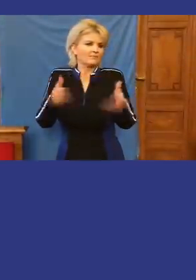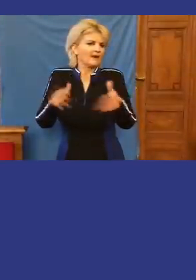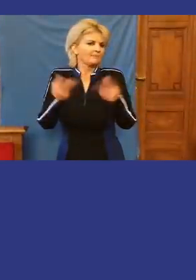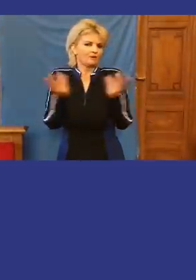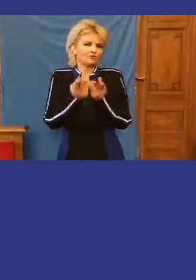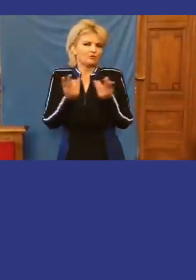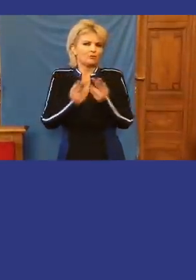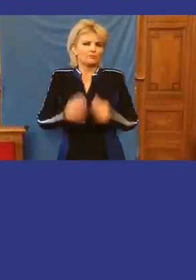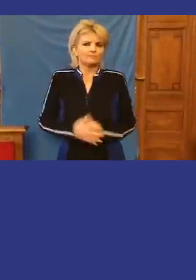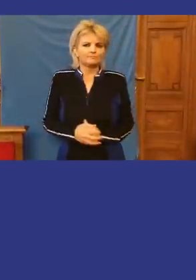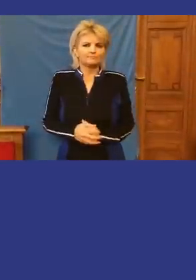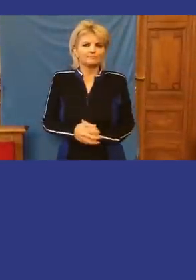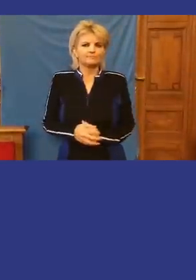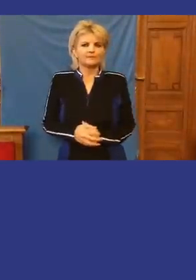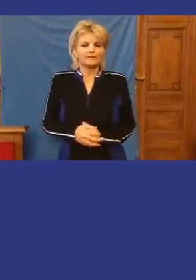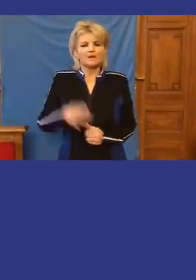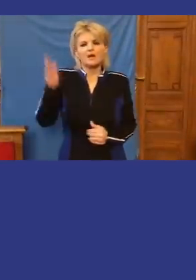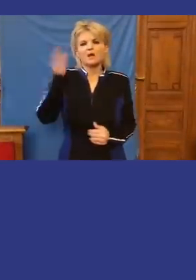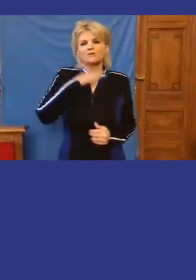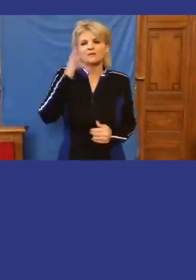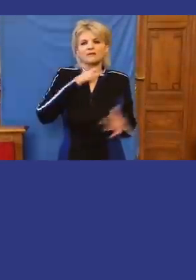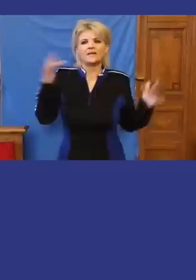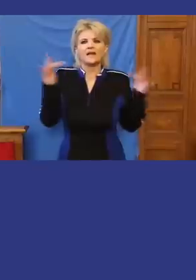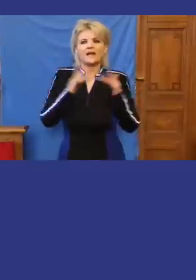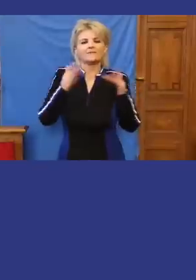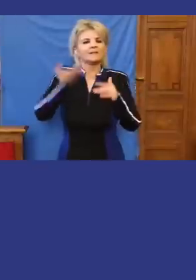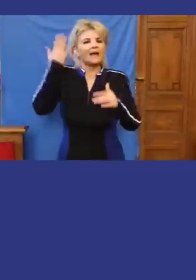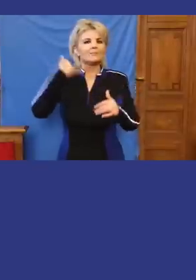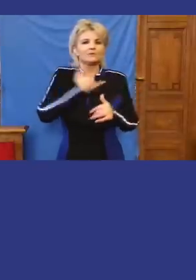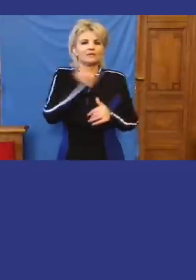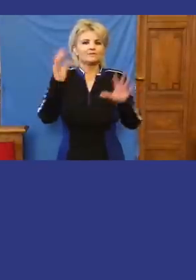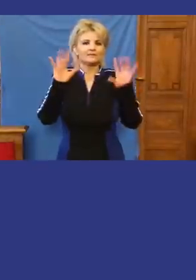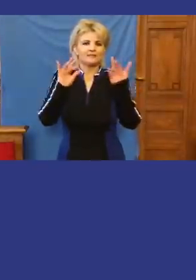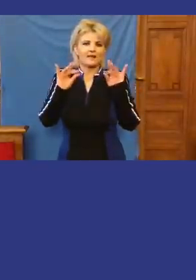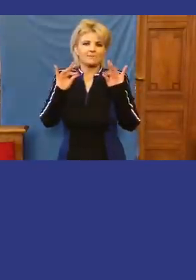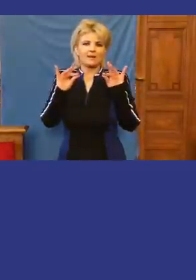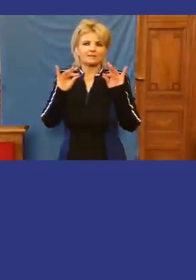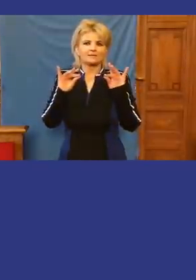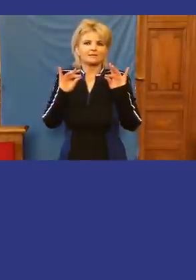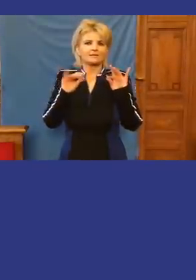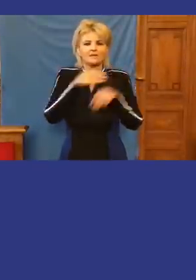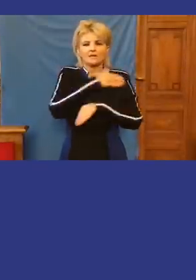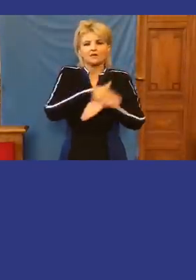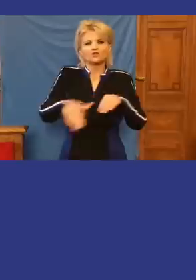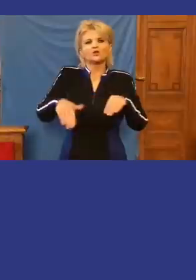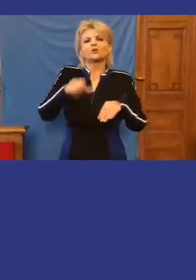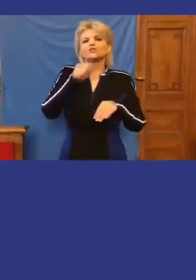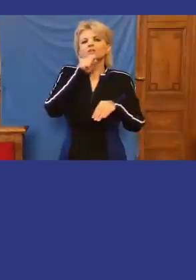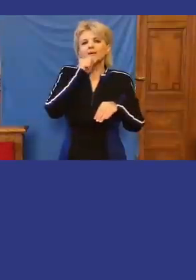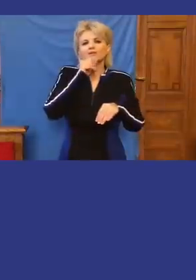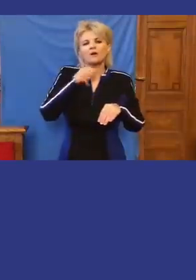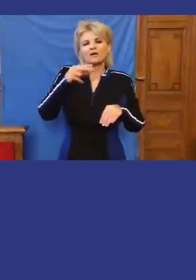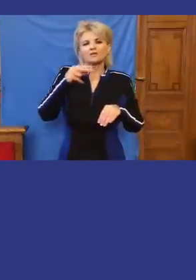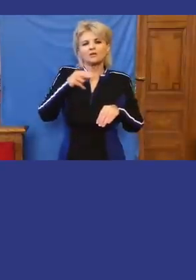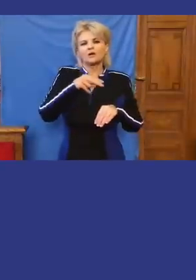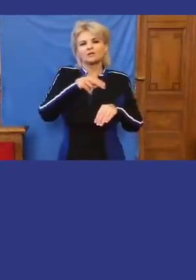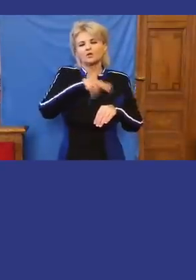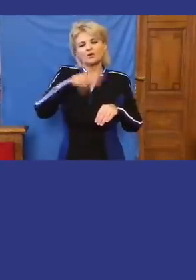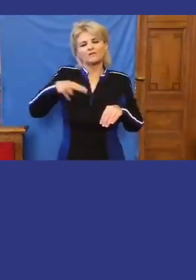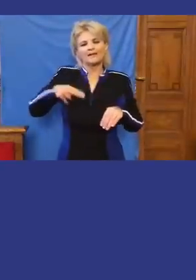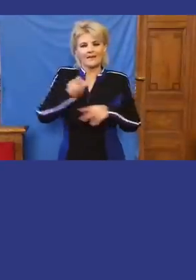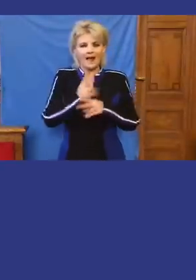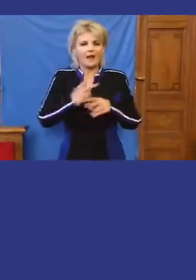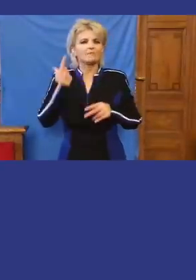hasonló. A Fidesz legfőbb ellenfelé az elmúlt évtizedekben Soros Simicska és a Norvég állam voltak.